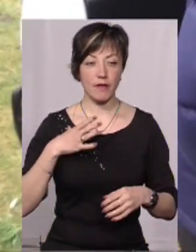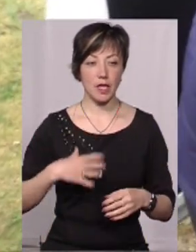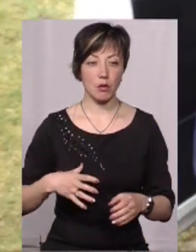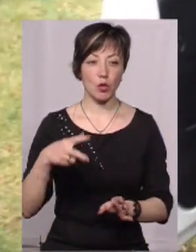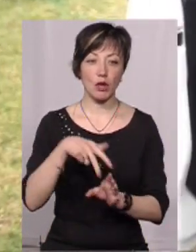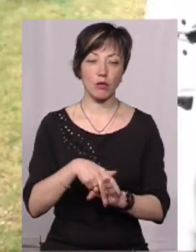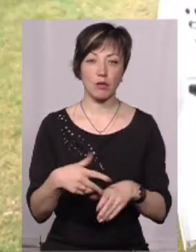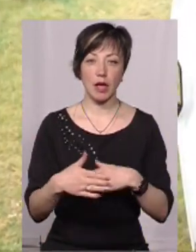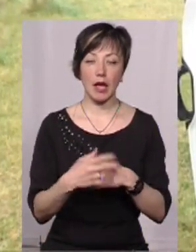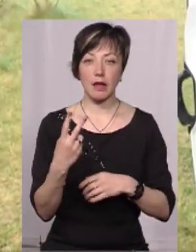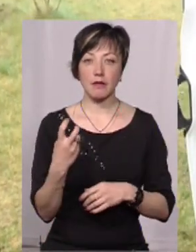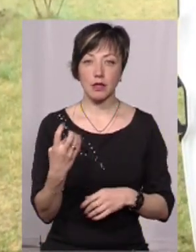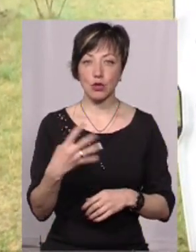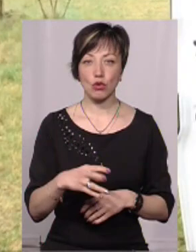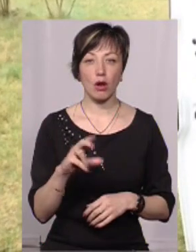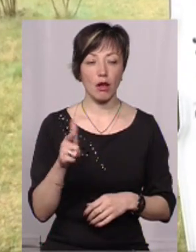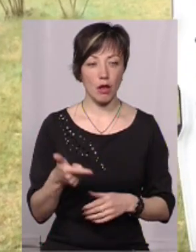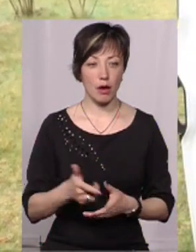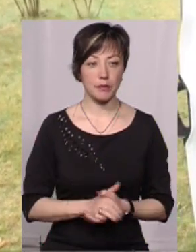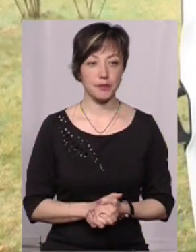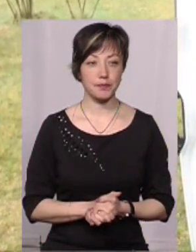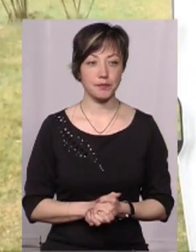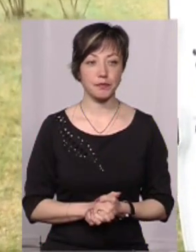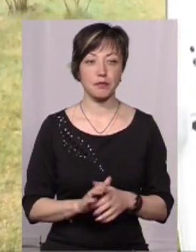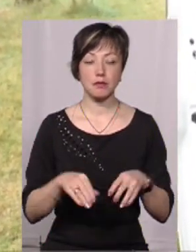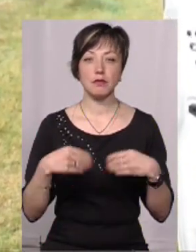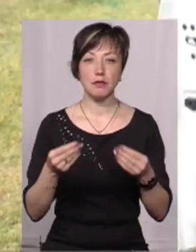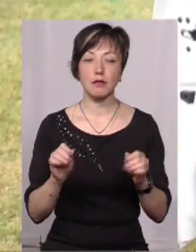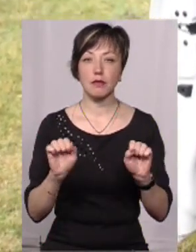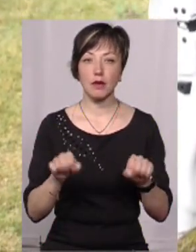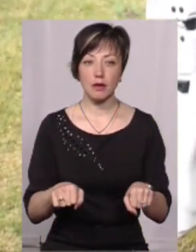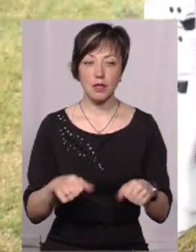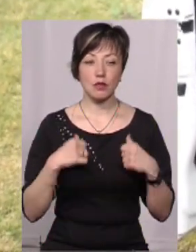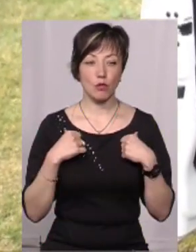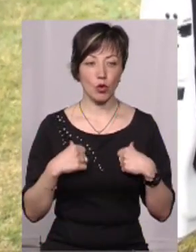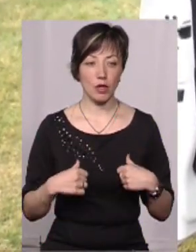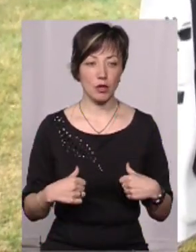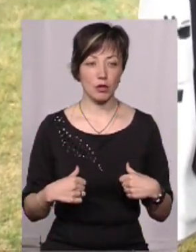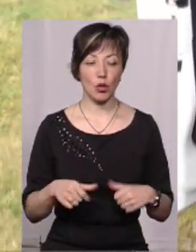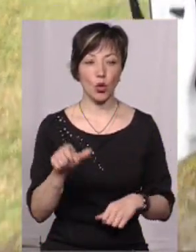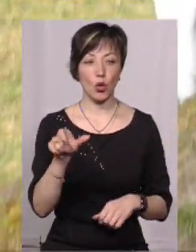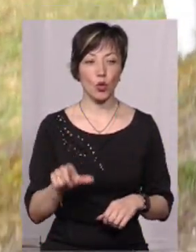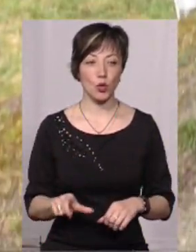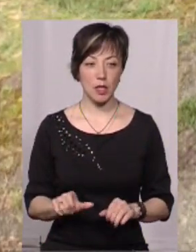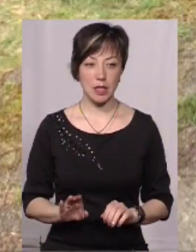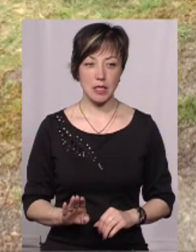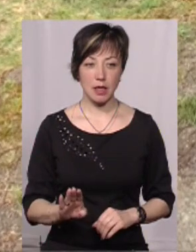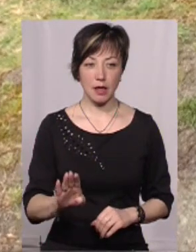нагрузку порядка 240 кілограмів, і дає можливість спокійно людину заїхати